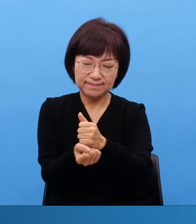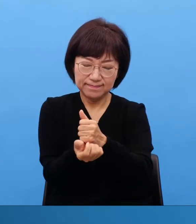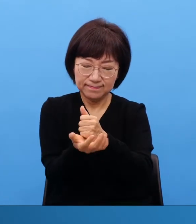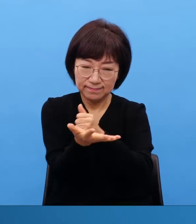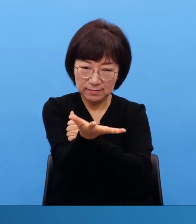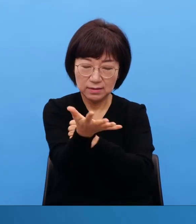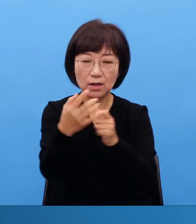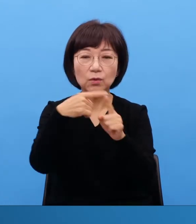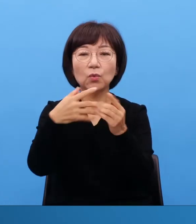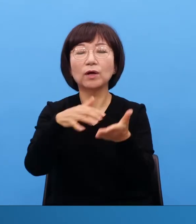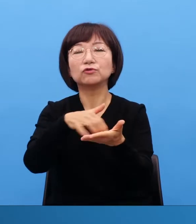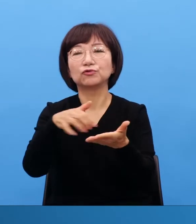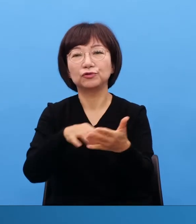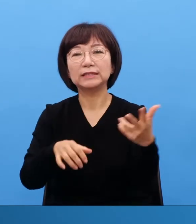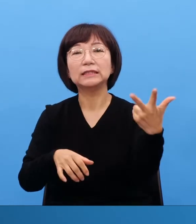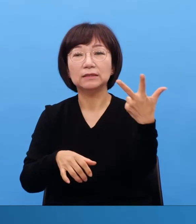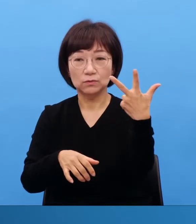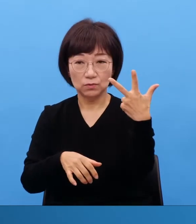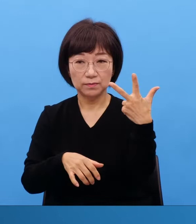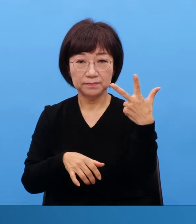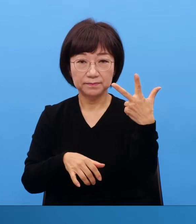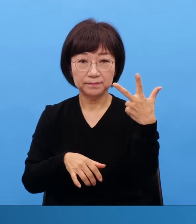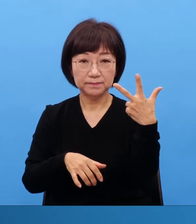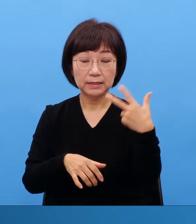지금 그 건물이 다 있음이 증명되잖아요